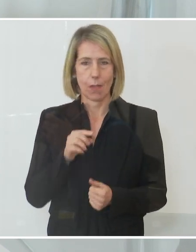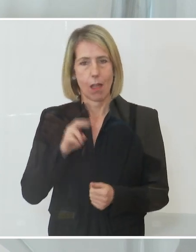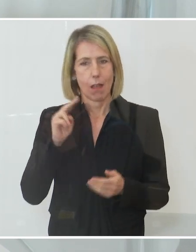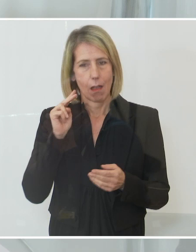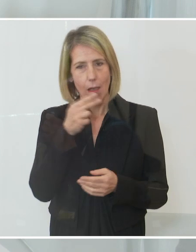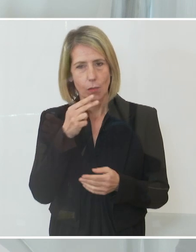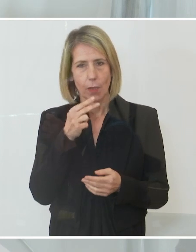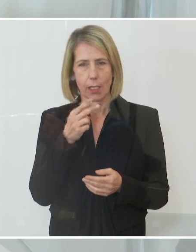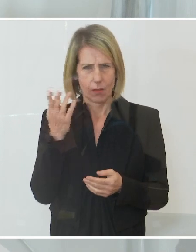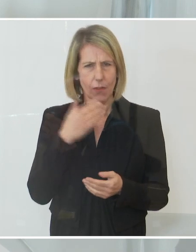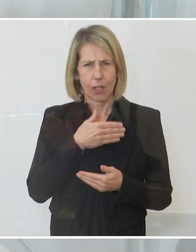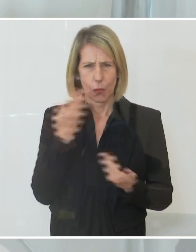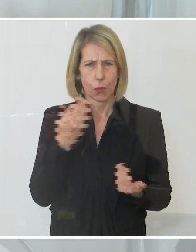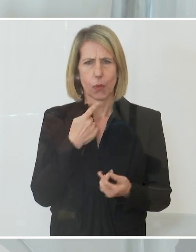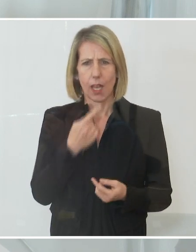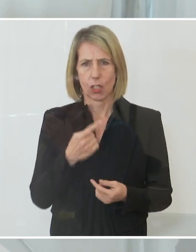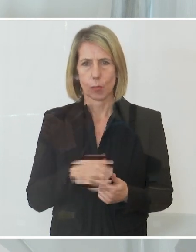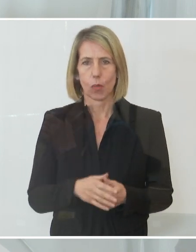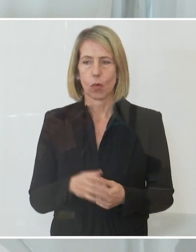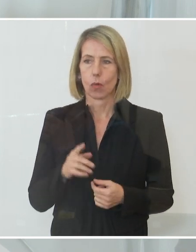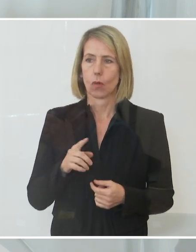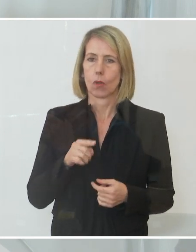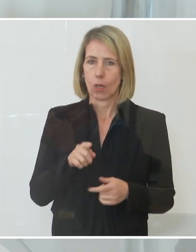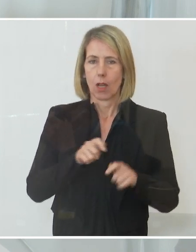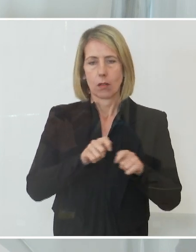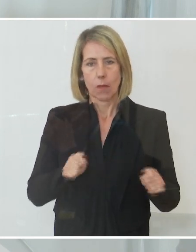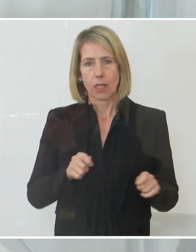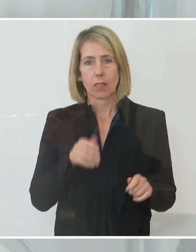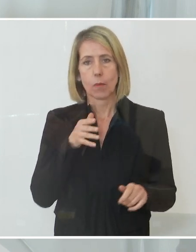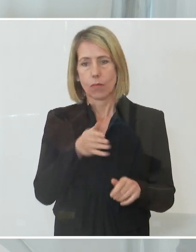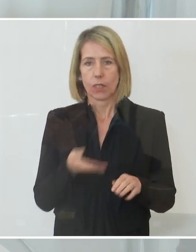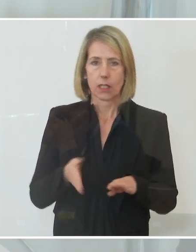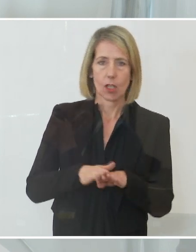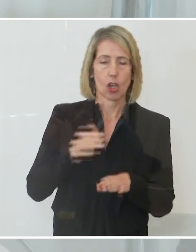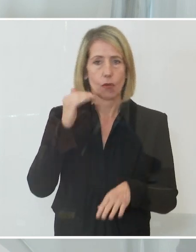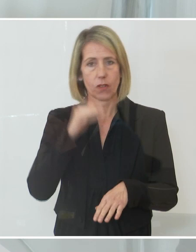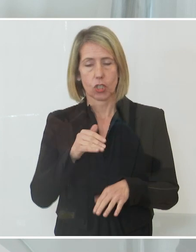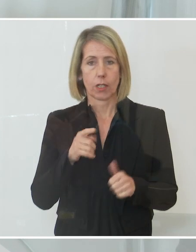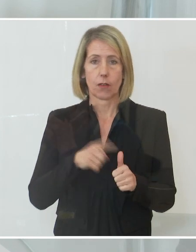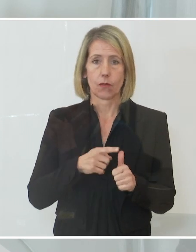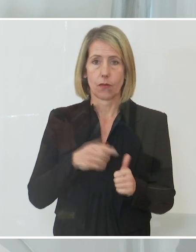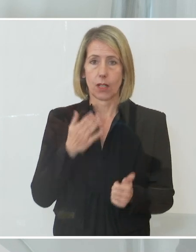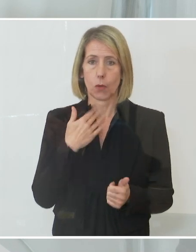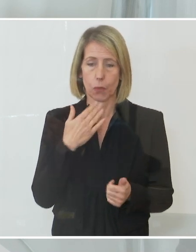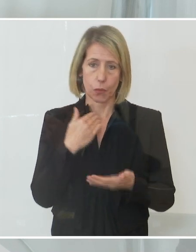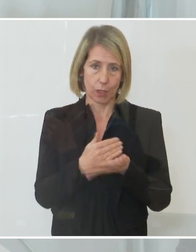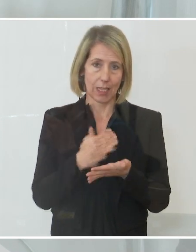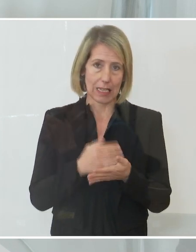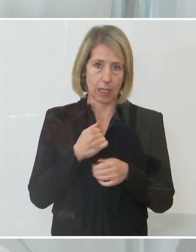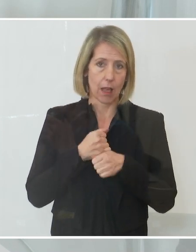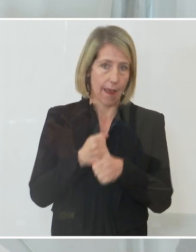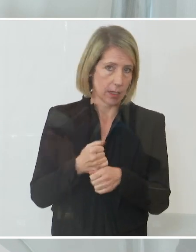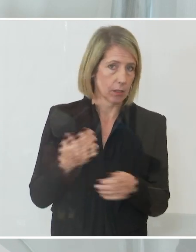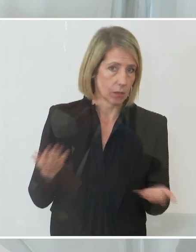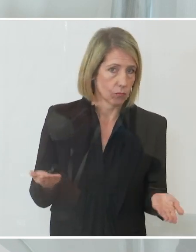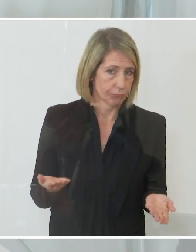gekommen ist auch. Wir werden die Maßnahmen verschärfen, wenn man sich nicht an die Regeln hält. Das ist notwend